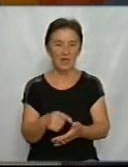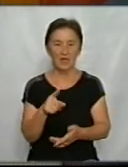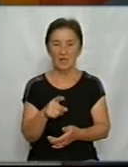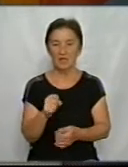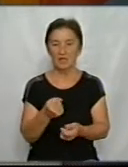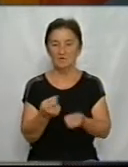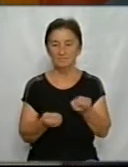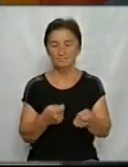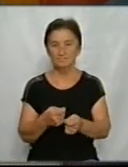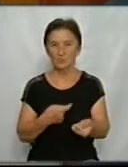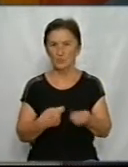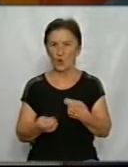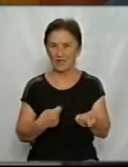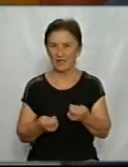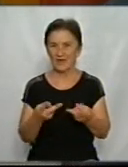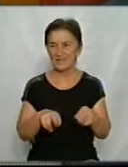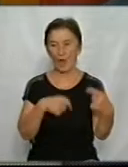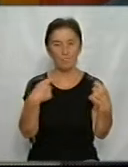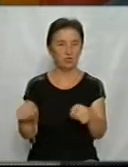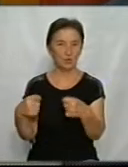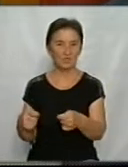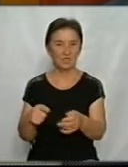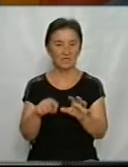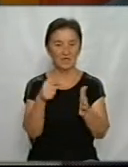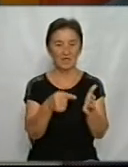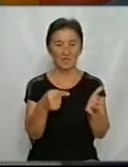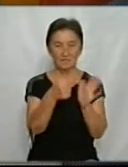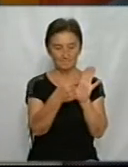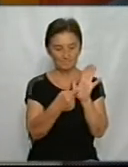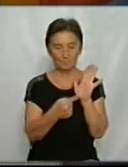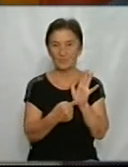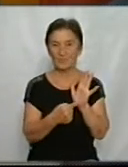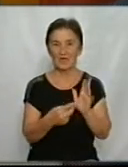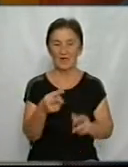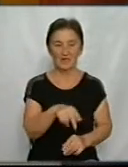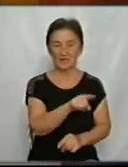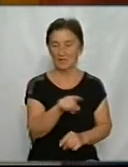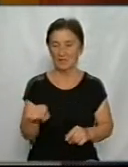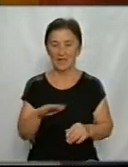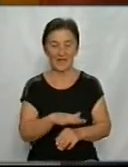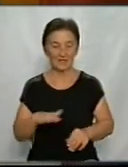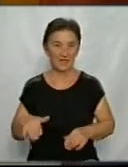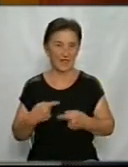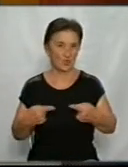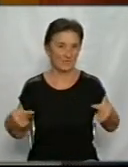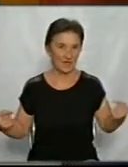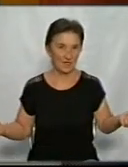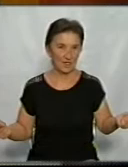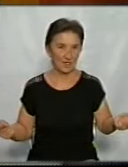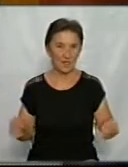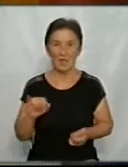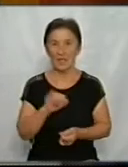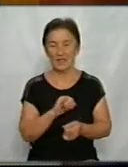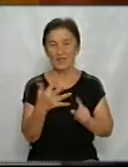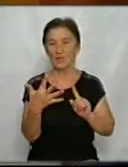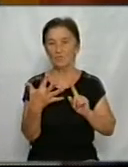розрібної торгівлі для продажу батькам визначених дитячих товарів та товарів для породіль за спеціальною соціальною карткою. І п